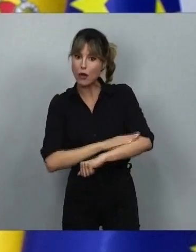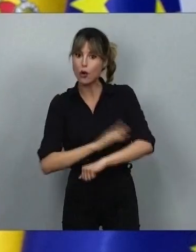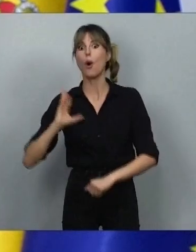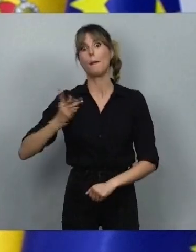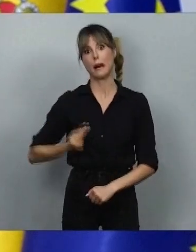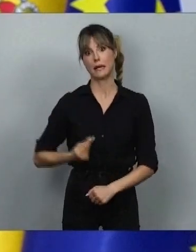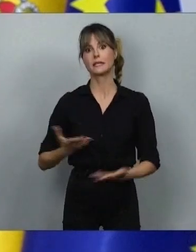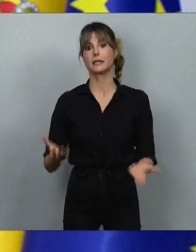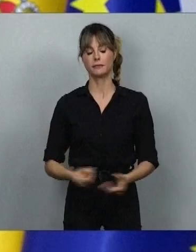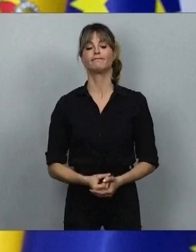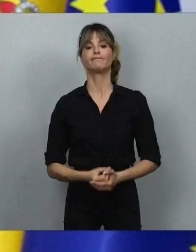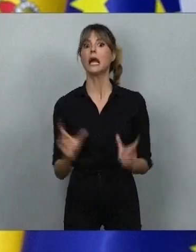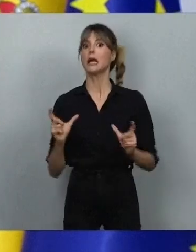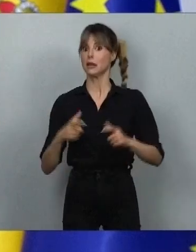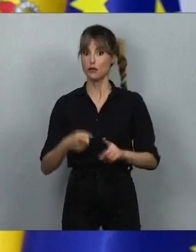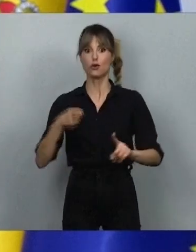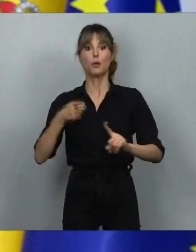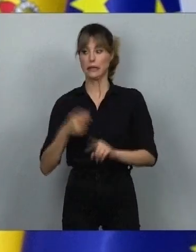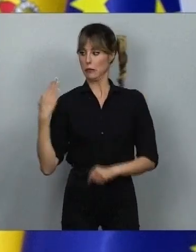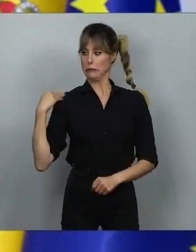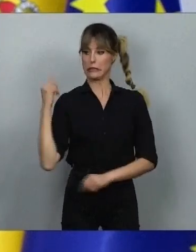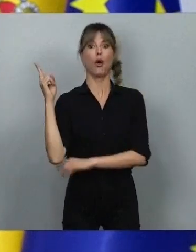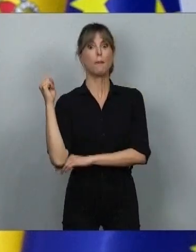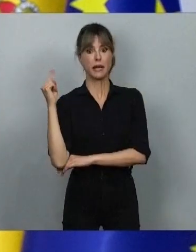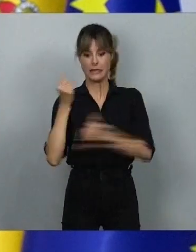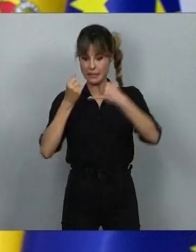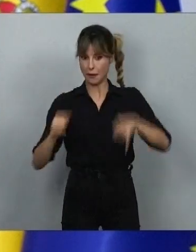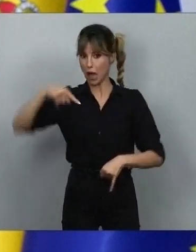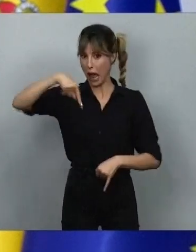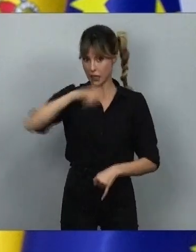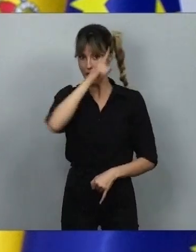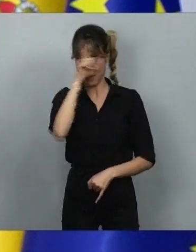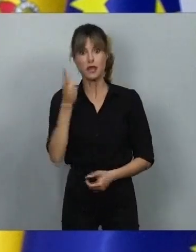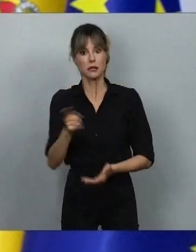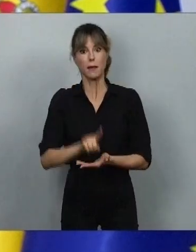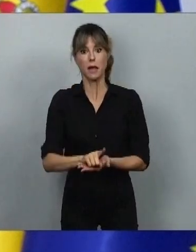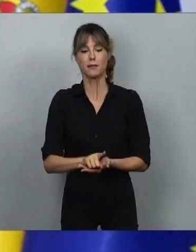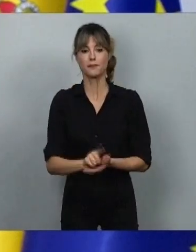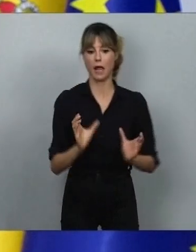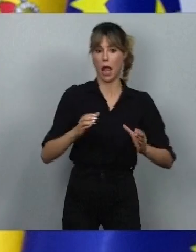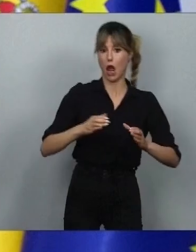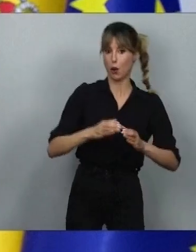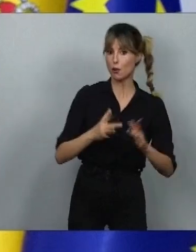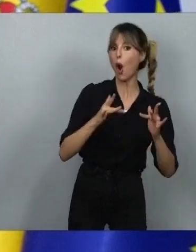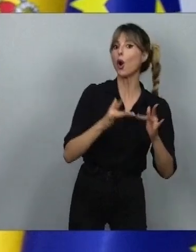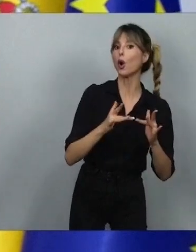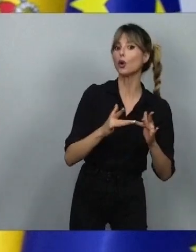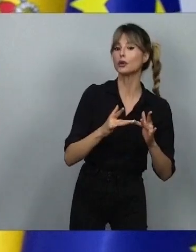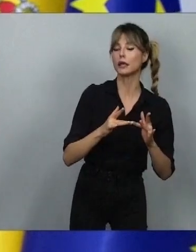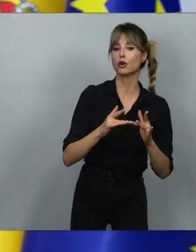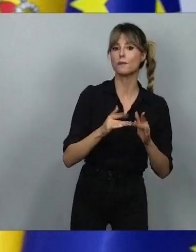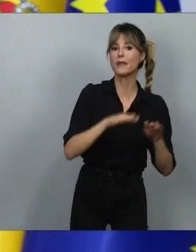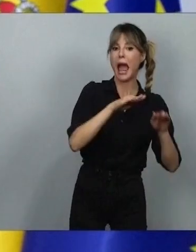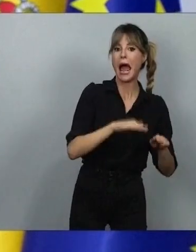تطبيق قرارات الخاصة بالدولتين على صعيد دولي وداخل الاتحاد